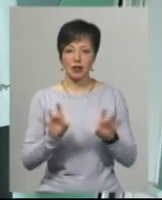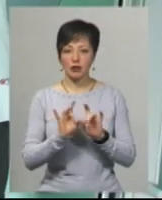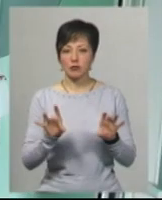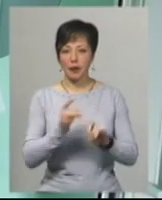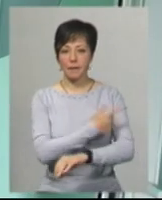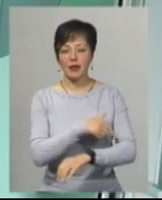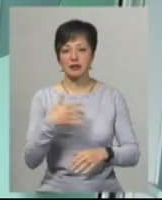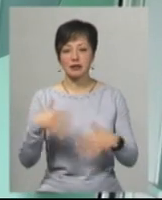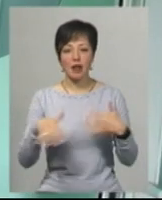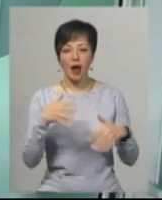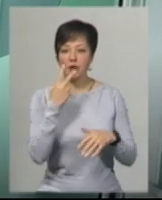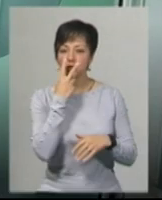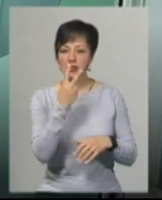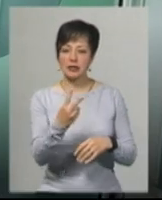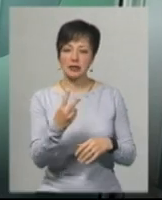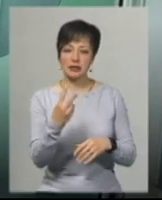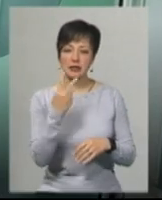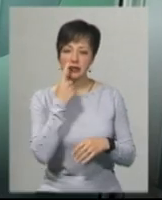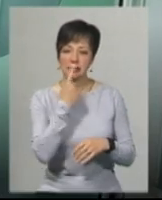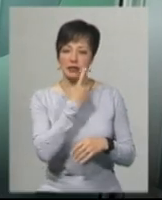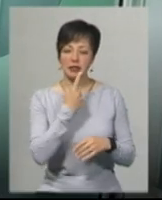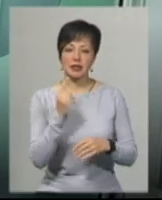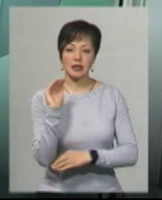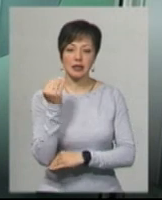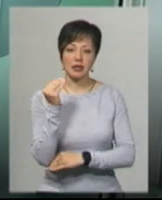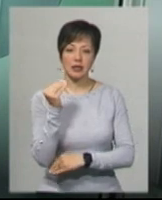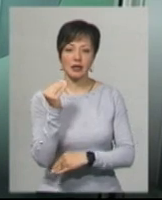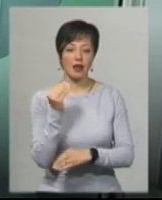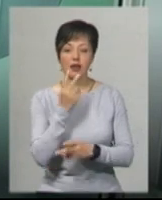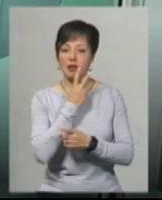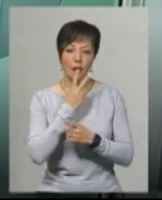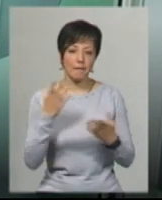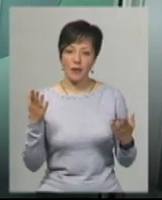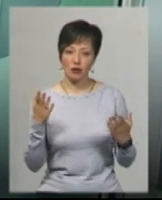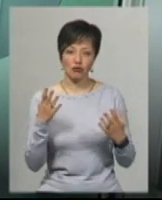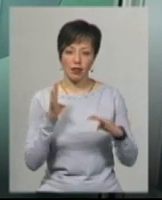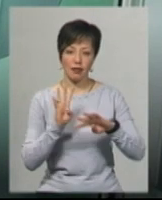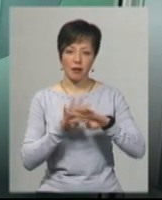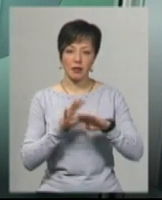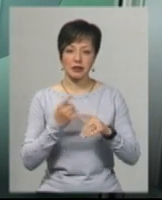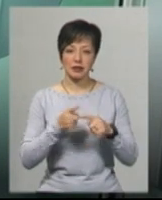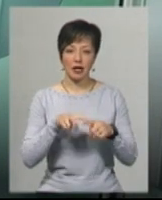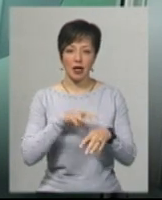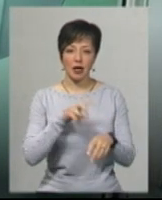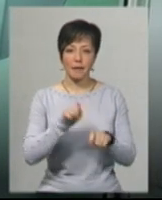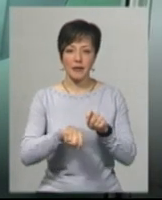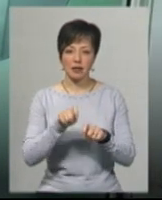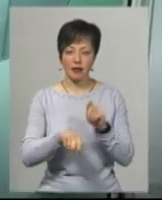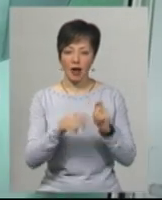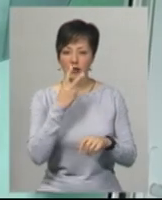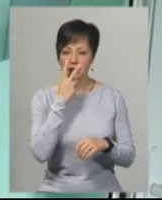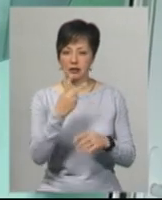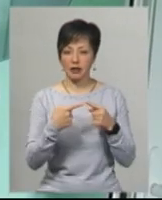Найслабший зір – це дитина не бачить таблиці. Це лікар перевіряє зір